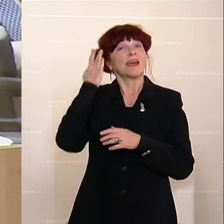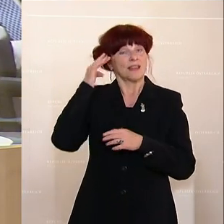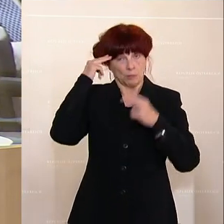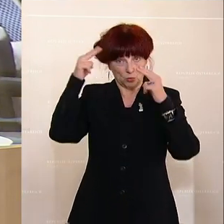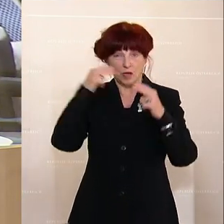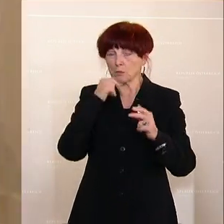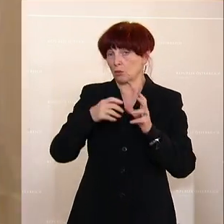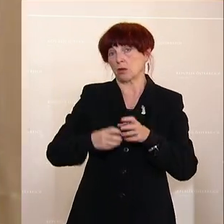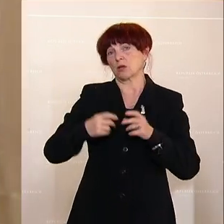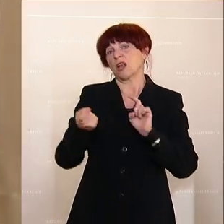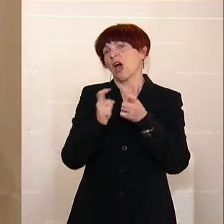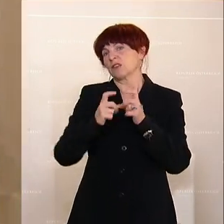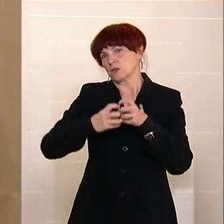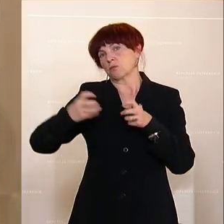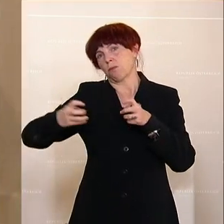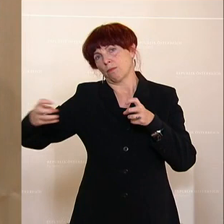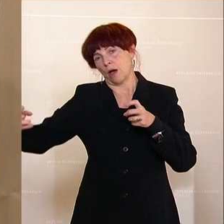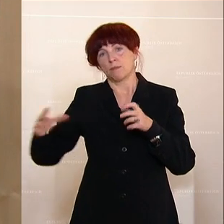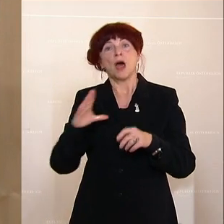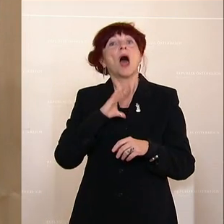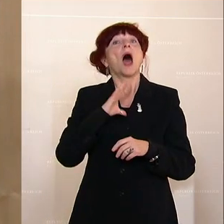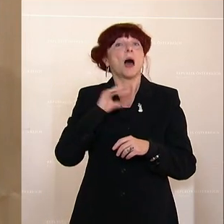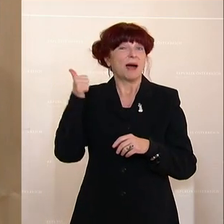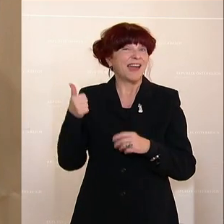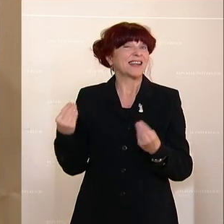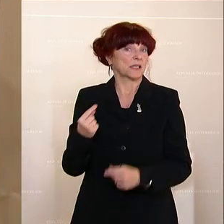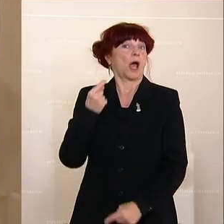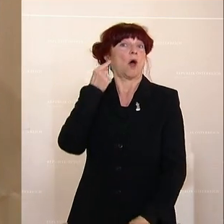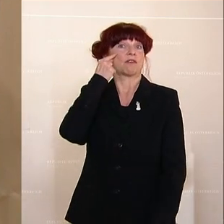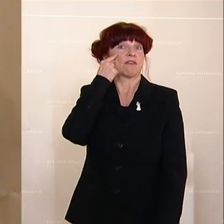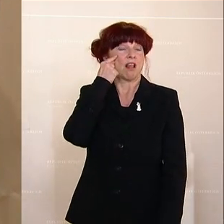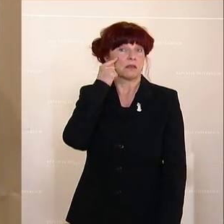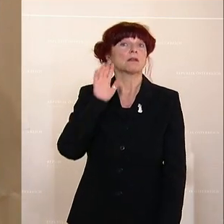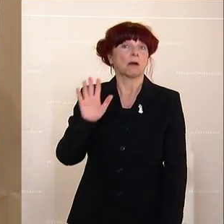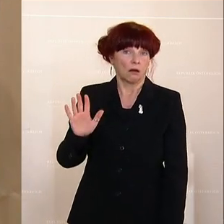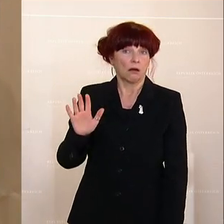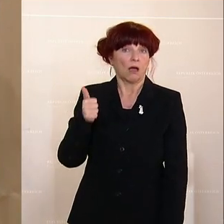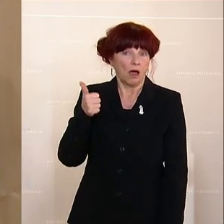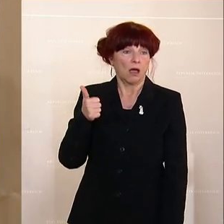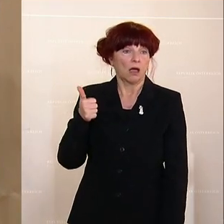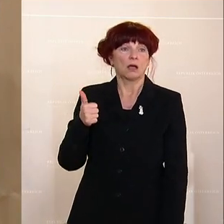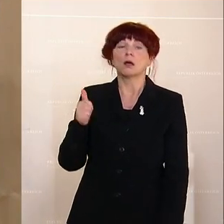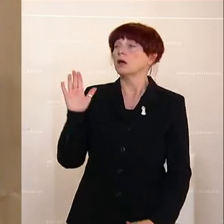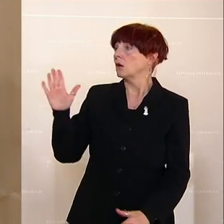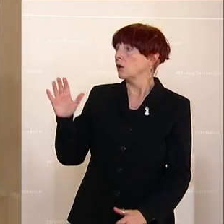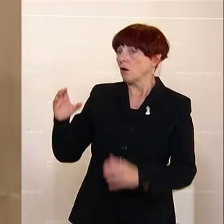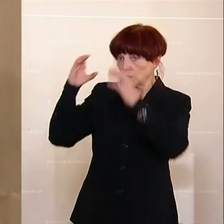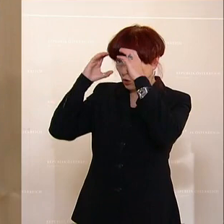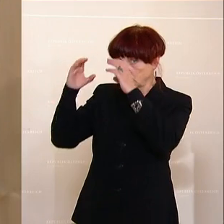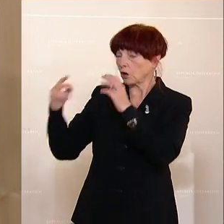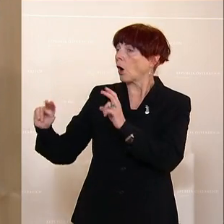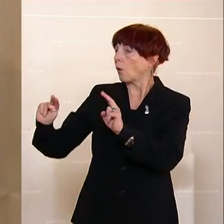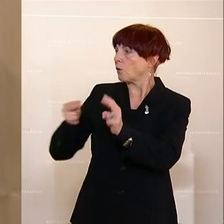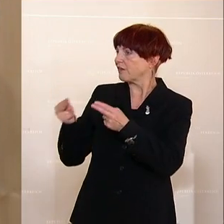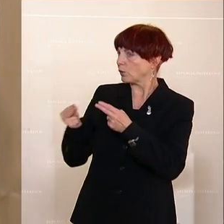nicht unnötig in die Länge ziehen. Eines fällt mir aber schon noch auf, ja, naja, wenn die ÖVP reinruft, dann bleibe ich schon noch gerne